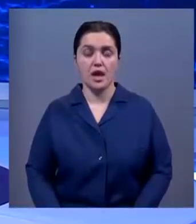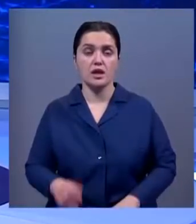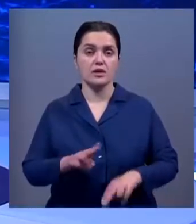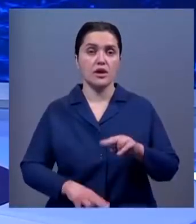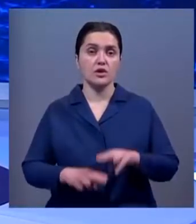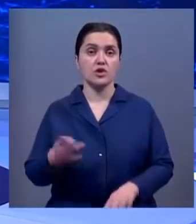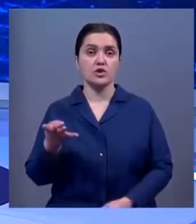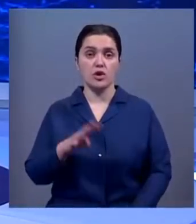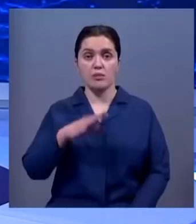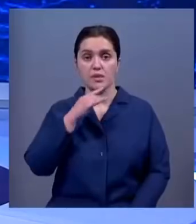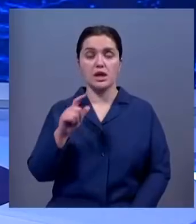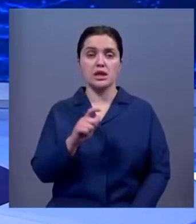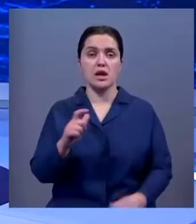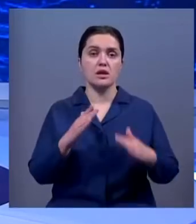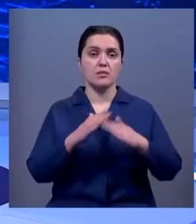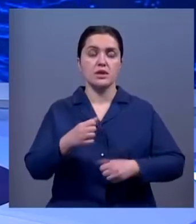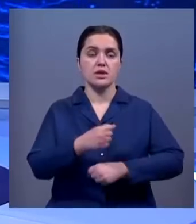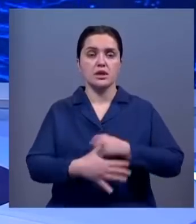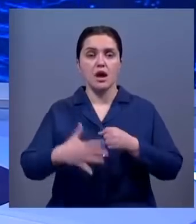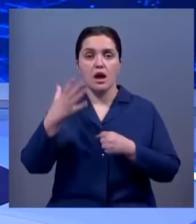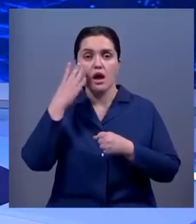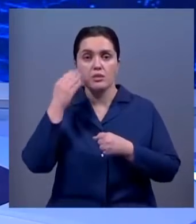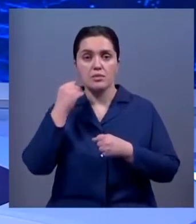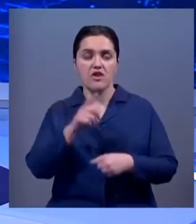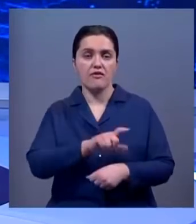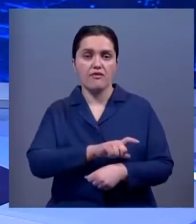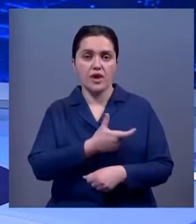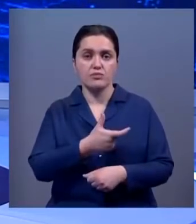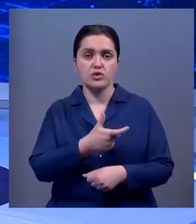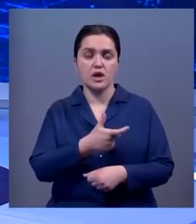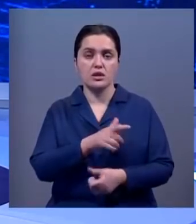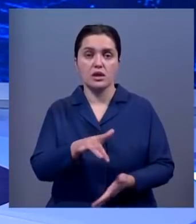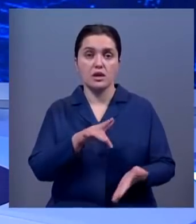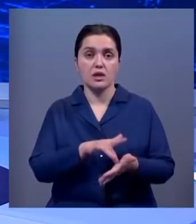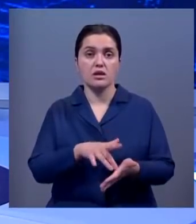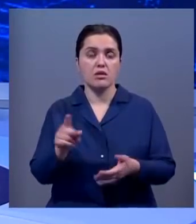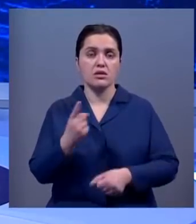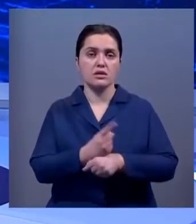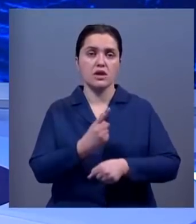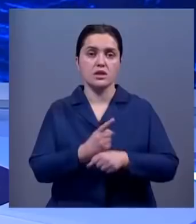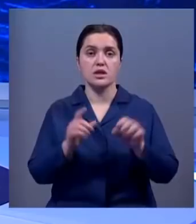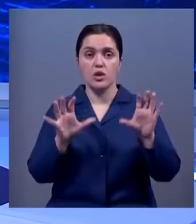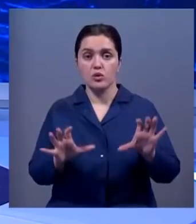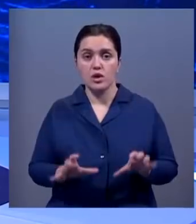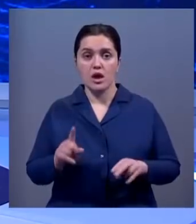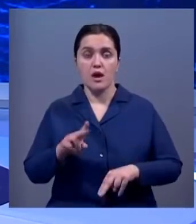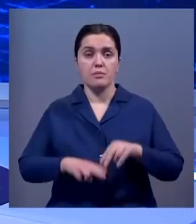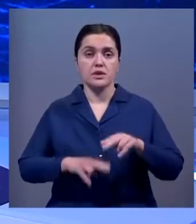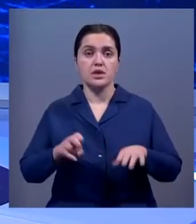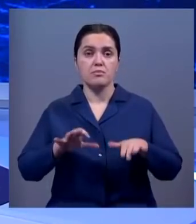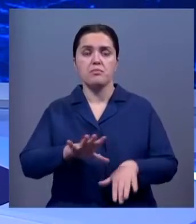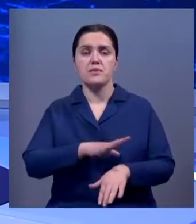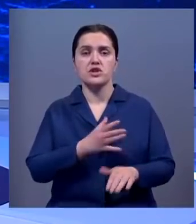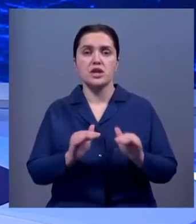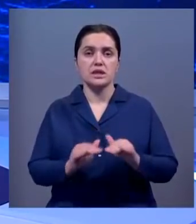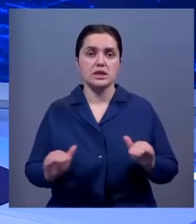Строительство четырех многоэтажных домов в центре Алматы вызвало возмущение горожан. Они считают его незаконным. Здание возводят на месте